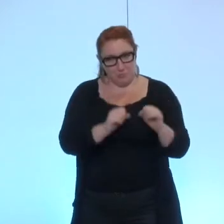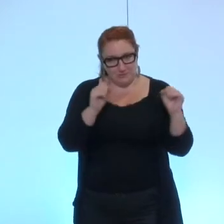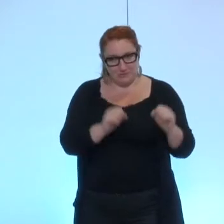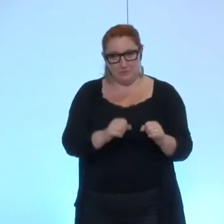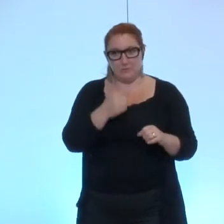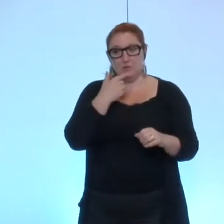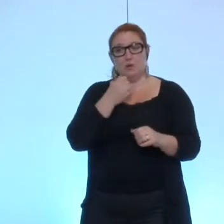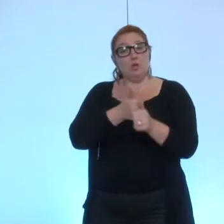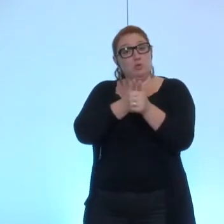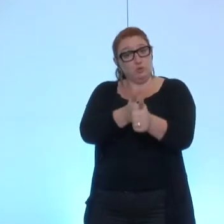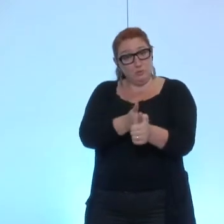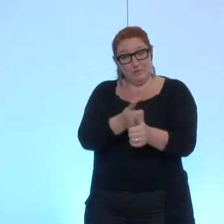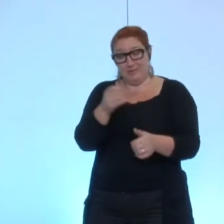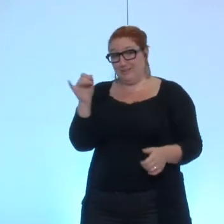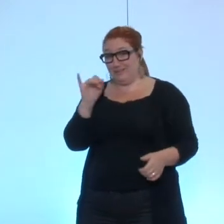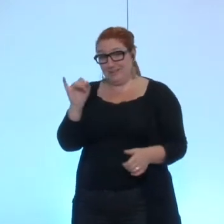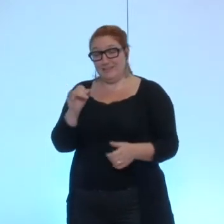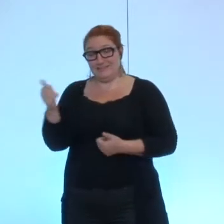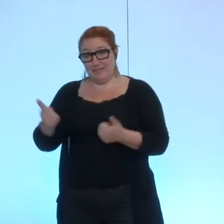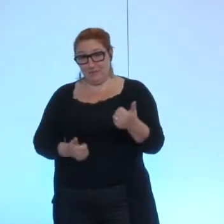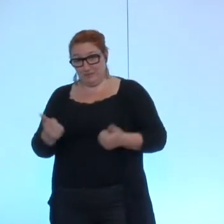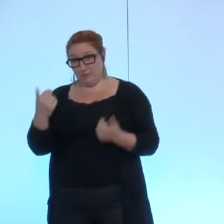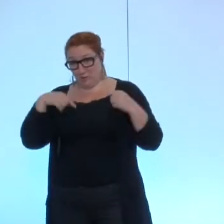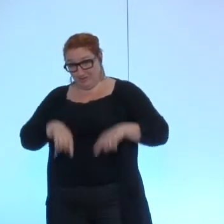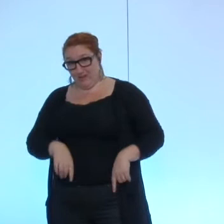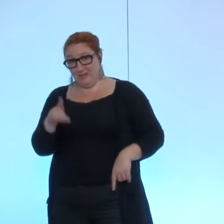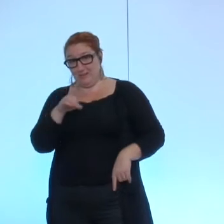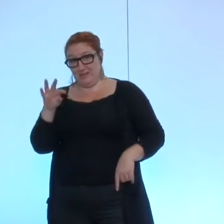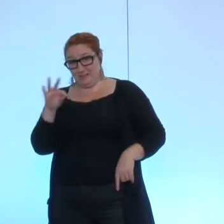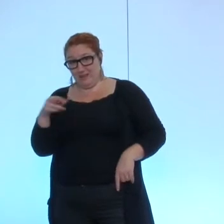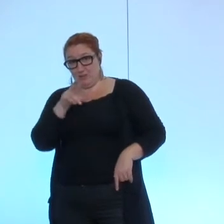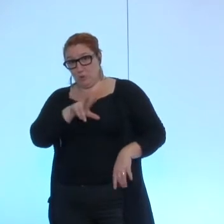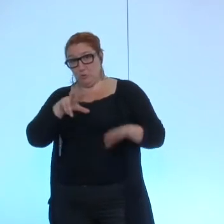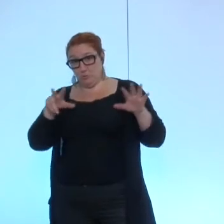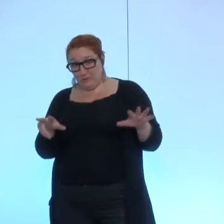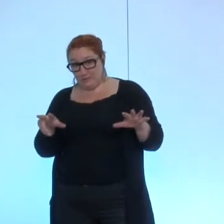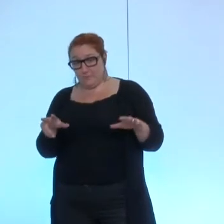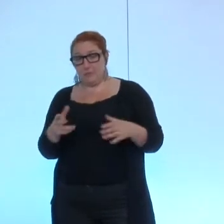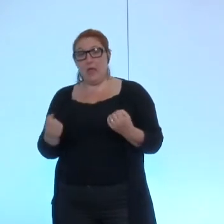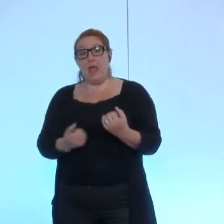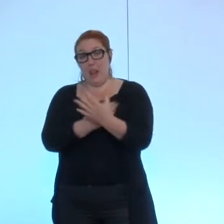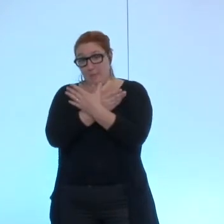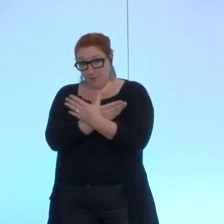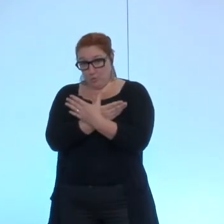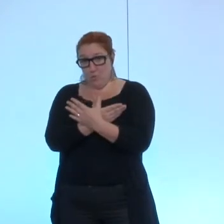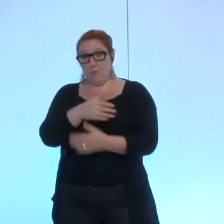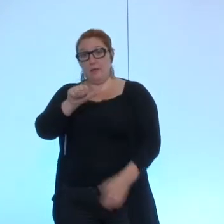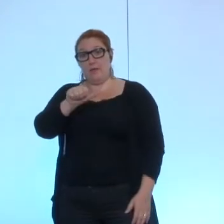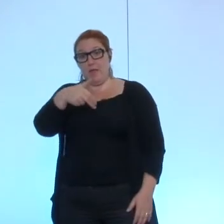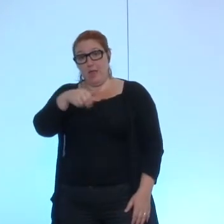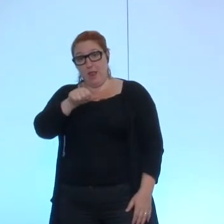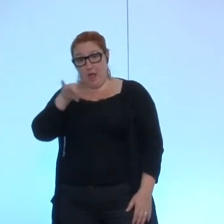suivi je le dis par les services de l'état la DDT 38 par la métro et par l'ANA qui vient aussi contribuer à cette mission